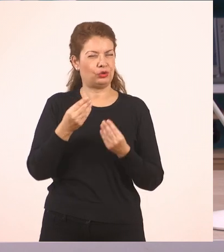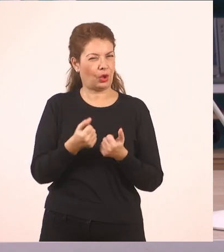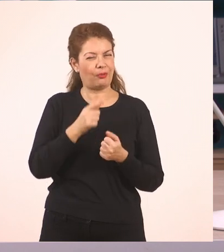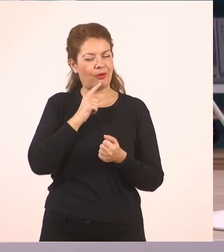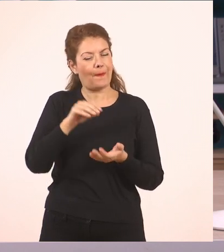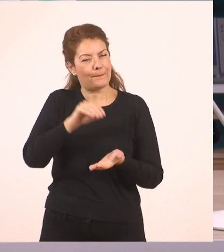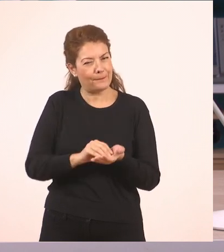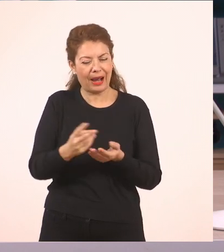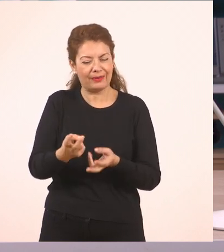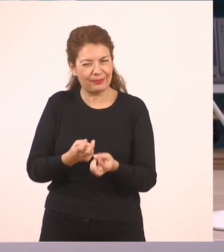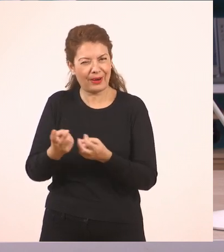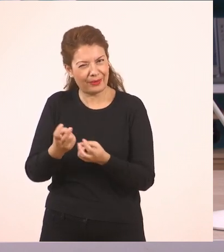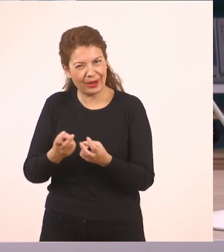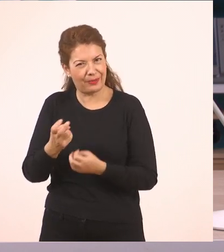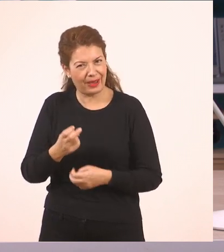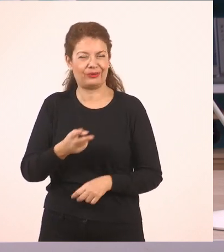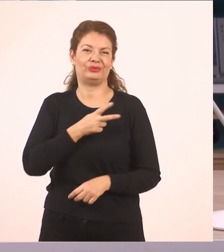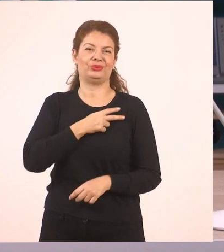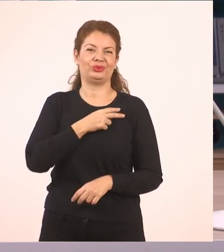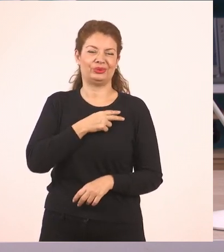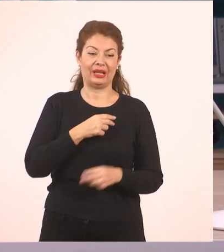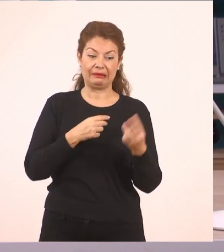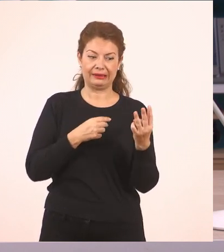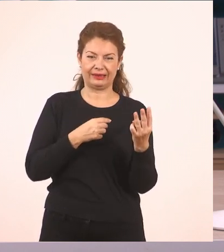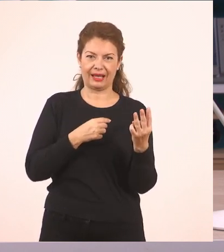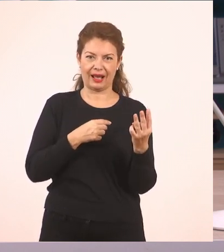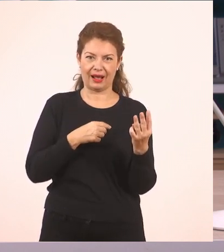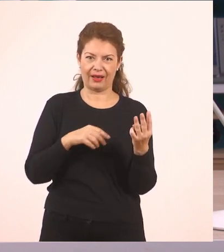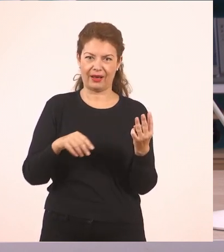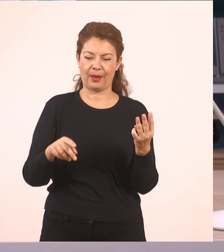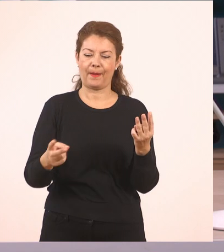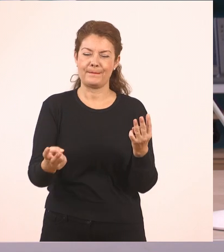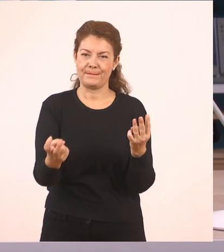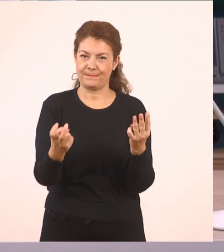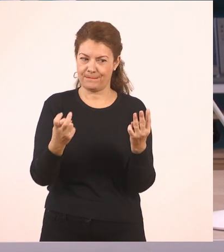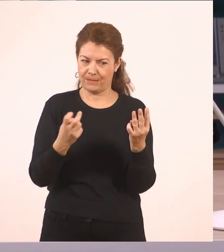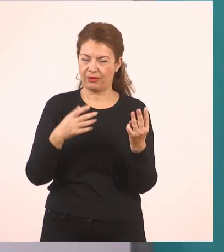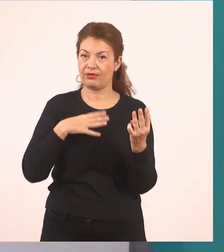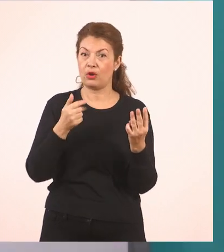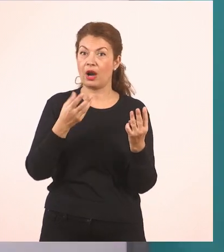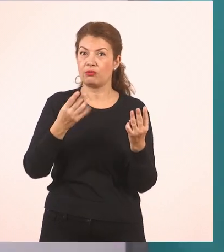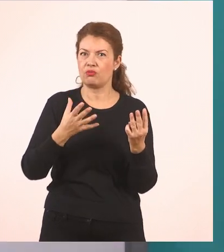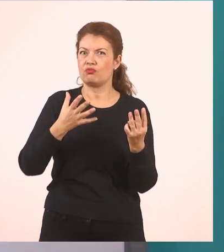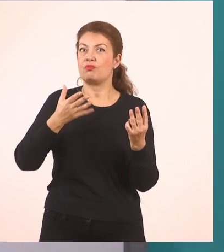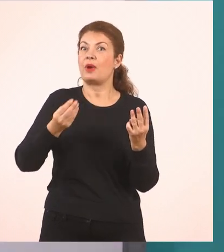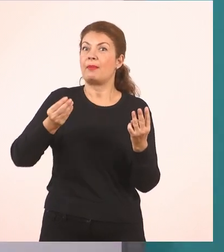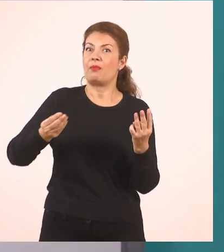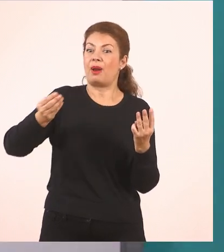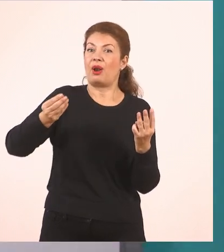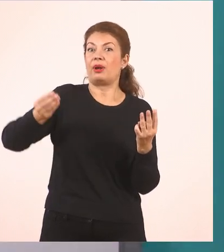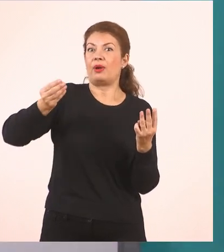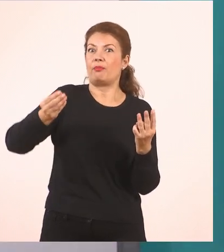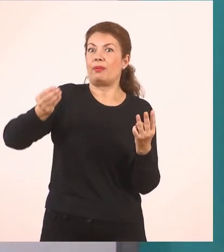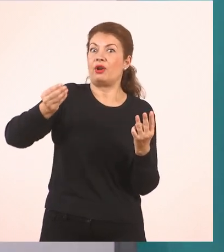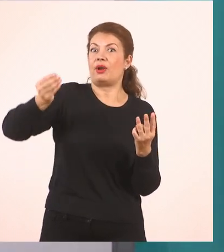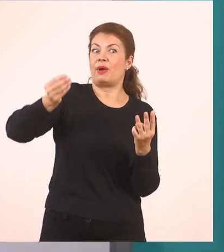στα χέρια μου, συνεχίζω να αυξάνω την ποσότητα που κρατώ. Να μεγαλώνω τον αριθμό μου, να πιάνω πιο